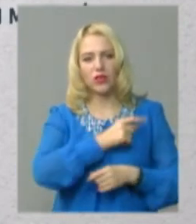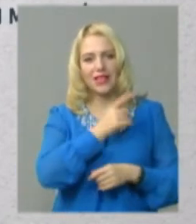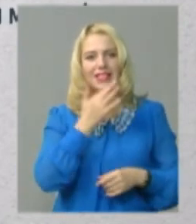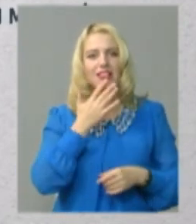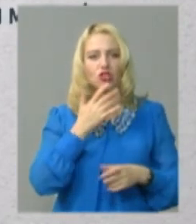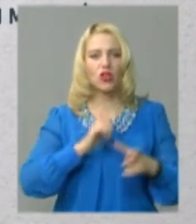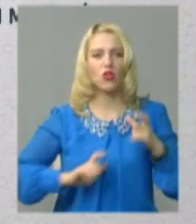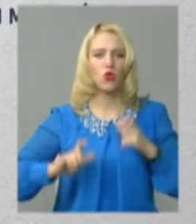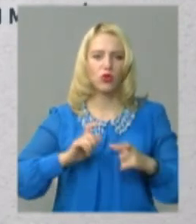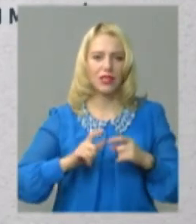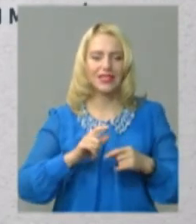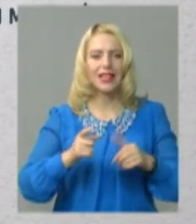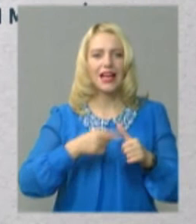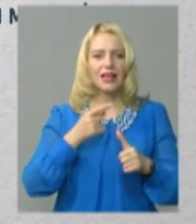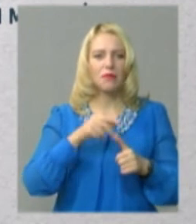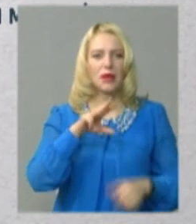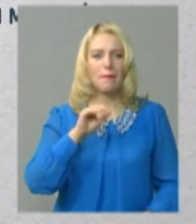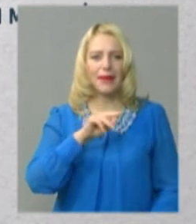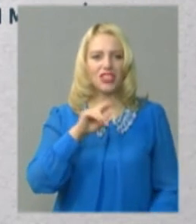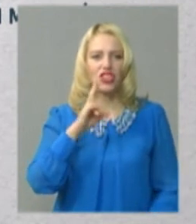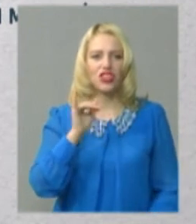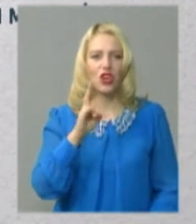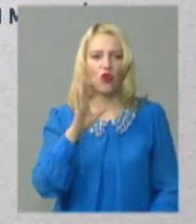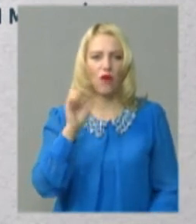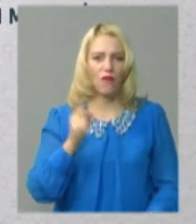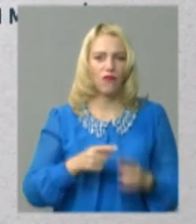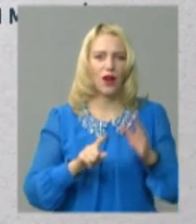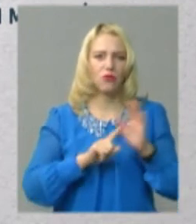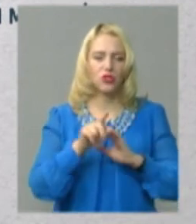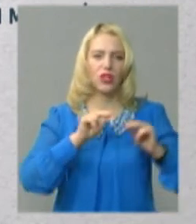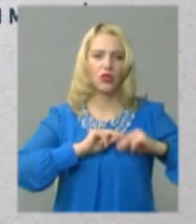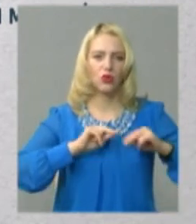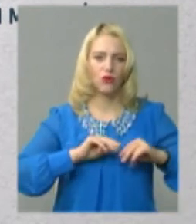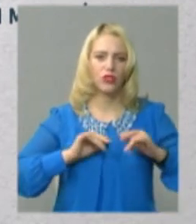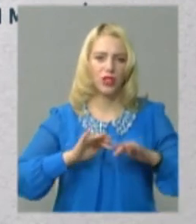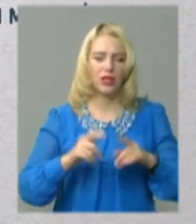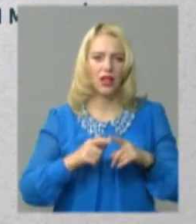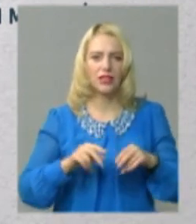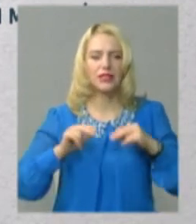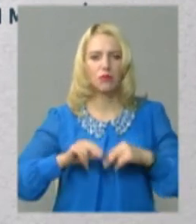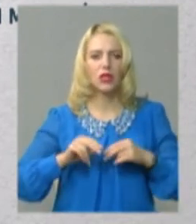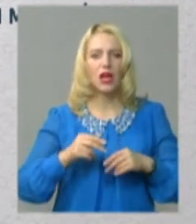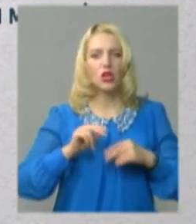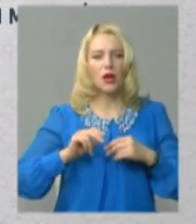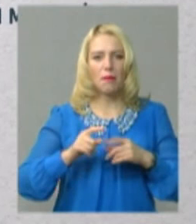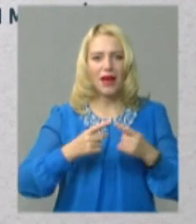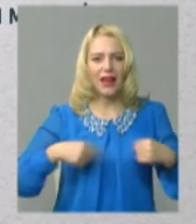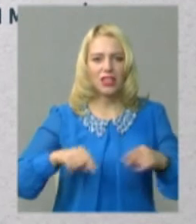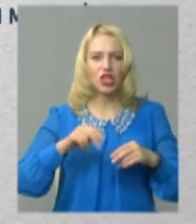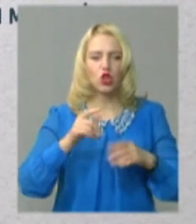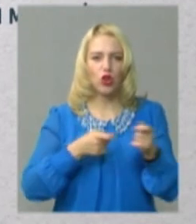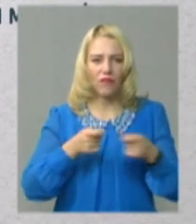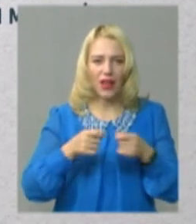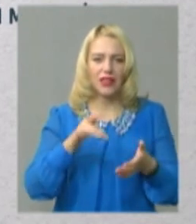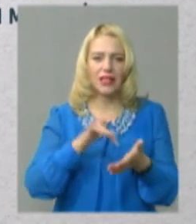національного університету імені Мечникова. Трудову діяльність розпочала з посади продавця у національній мережі торгівельних центрів